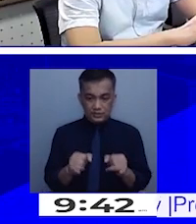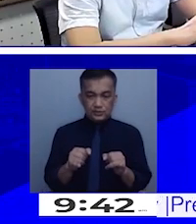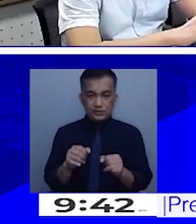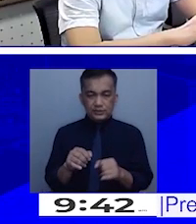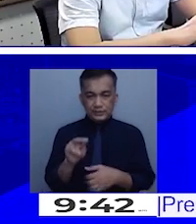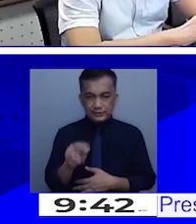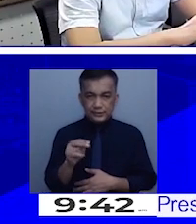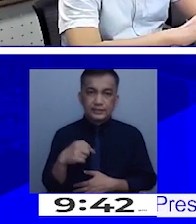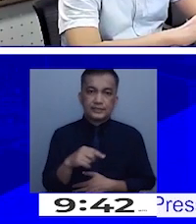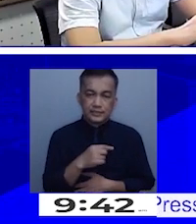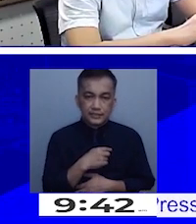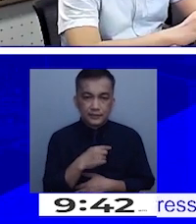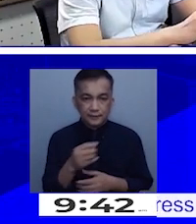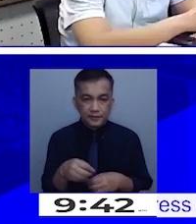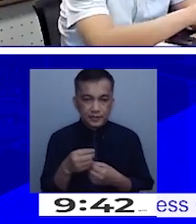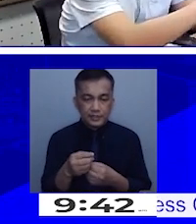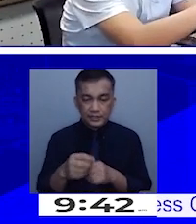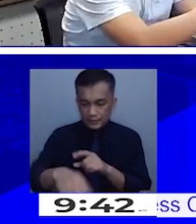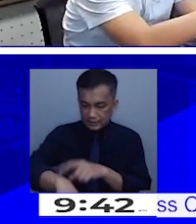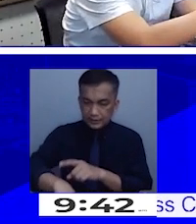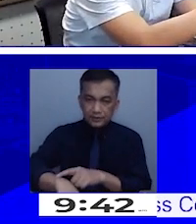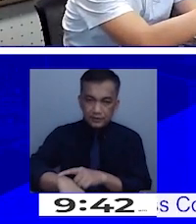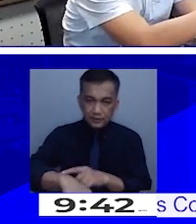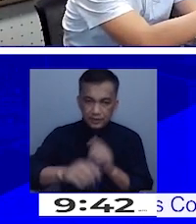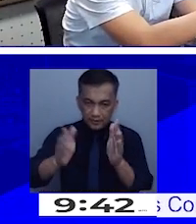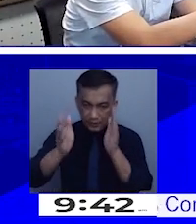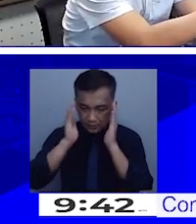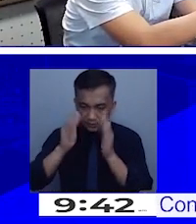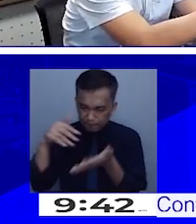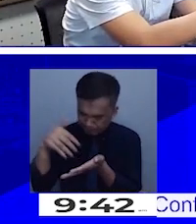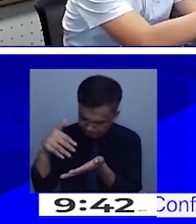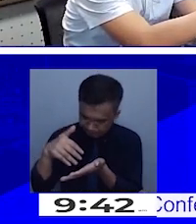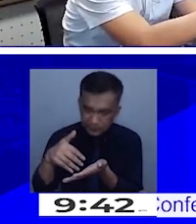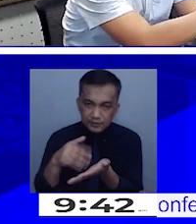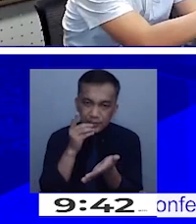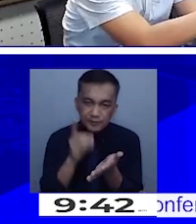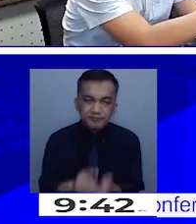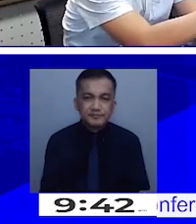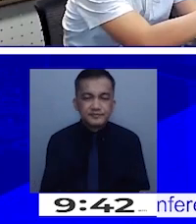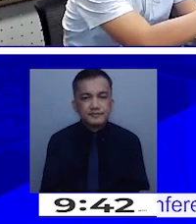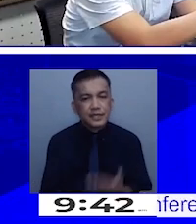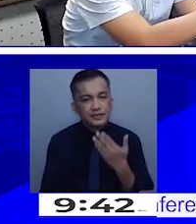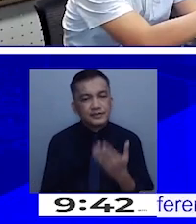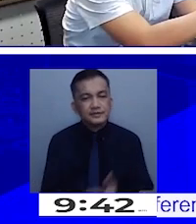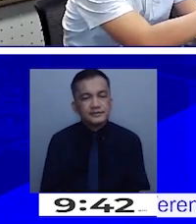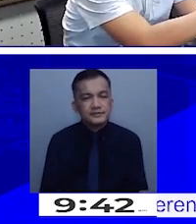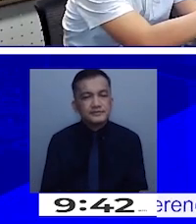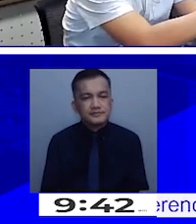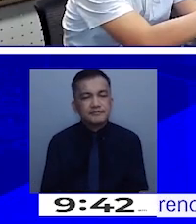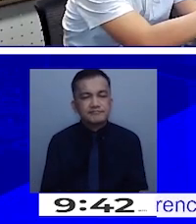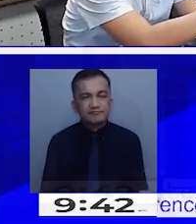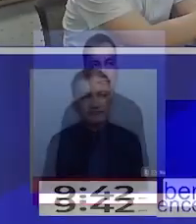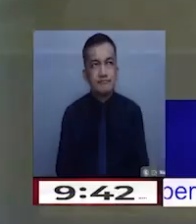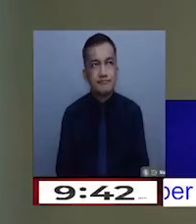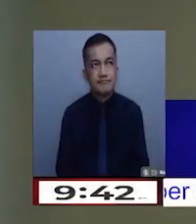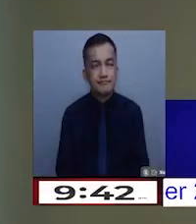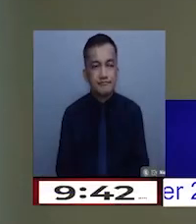talaga natin bigyan ng panahon at atensyon at aralin yung mga datos. Thank you. Thank you, sir.